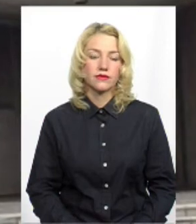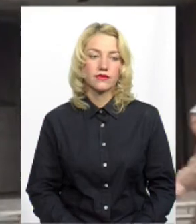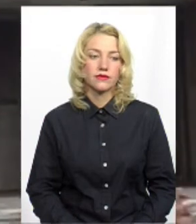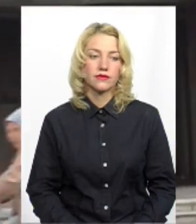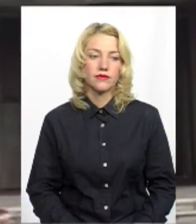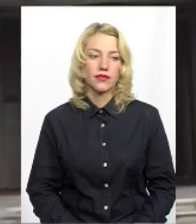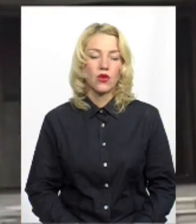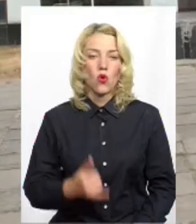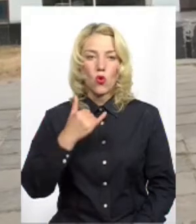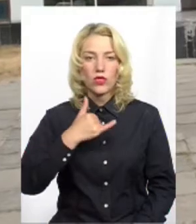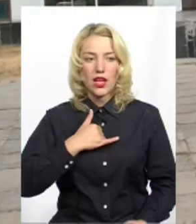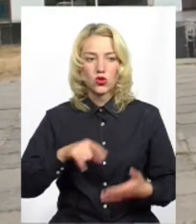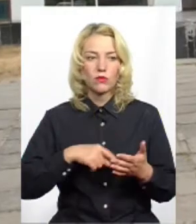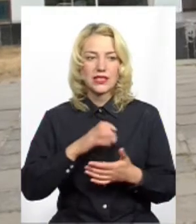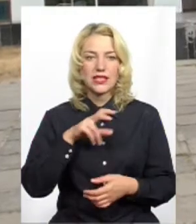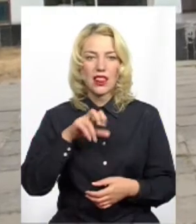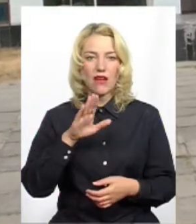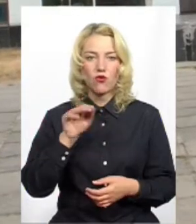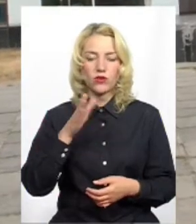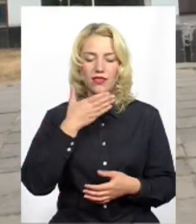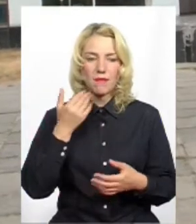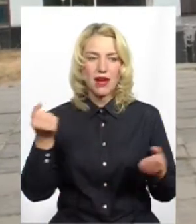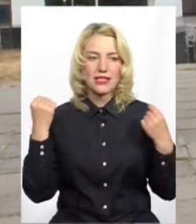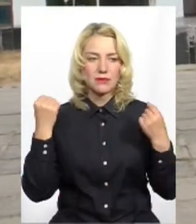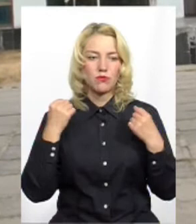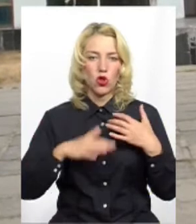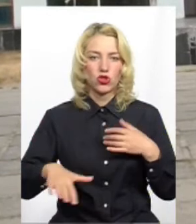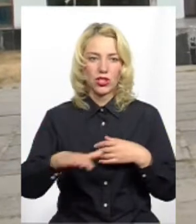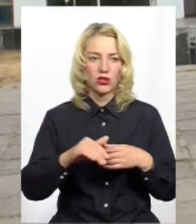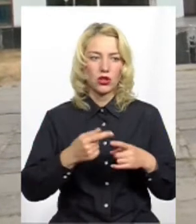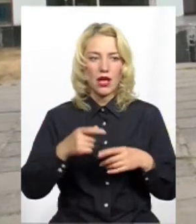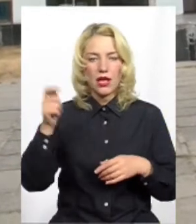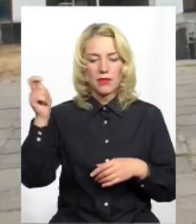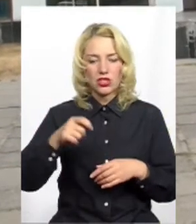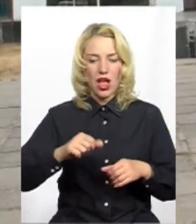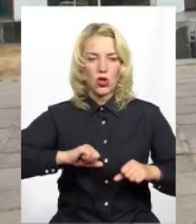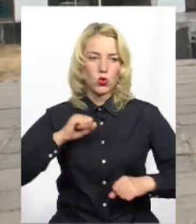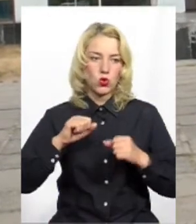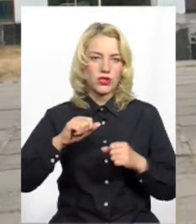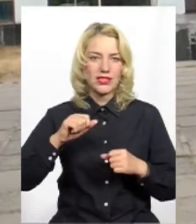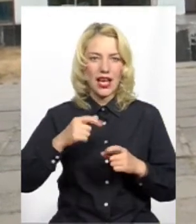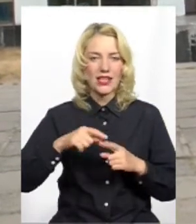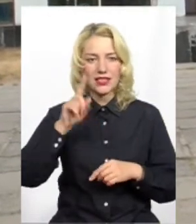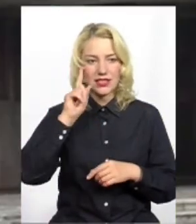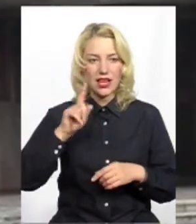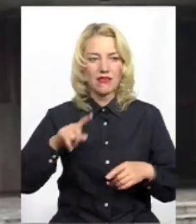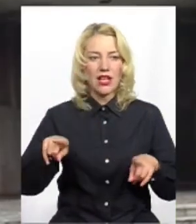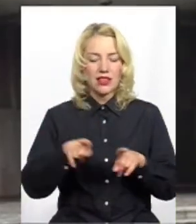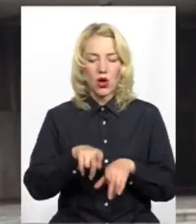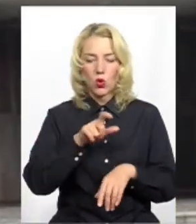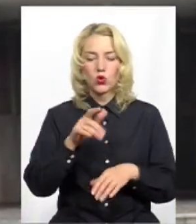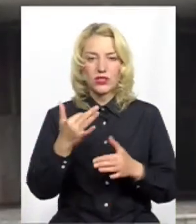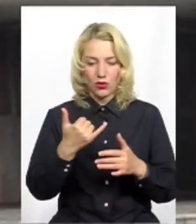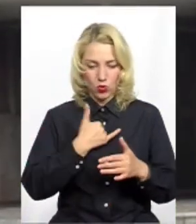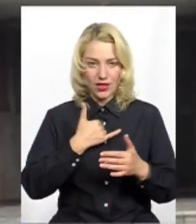В нашому місті Славуті немає ни площадок спортівних, нічого. Приїжджали друзя з Ізраїля, розказували, що на таку кількість мешканців, як в Славуті, більше